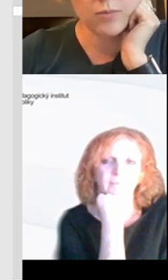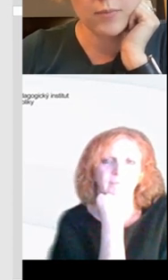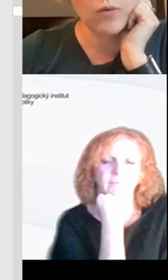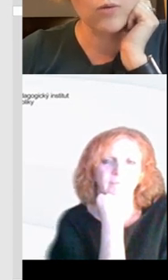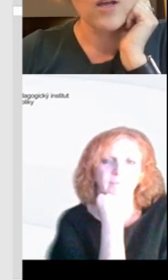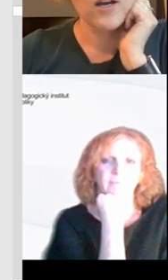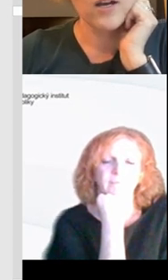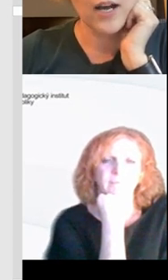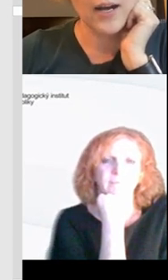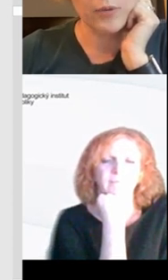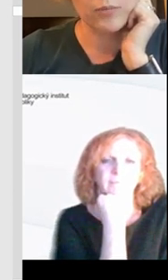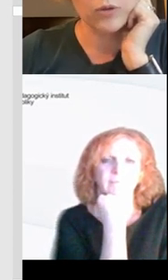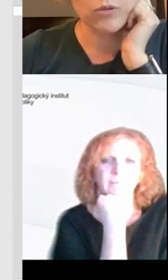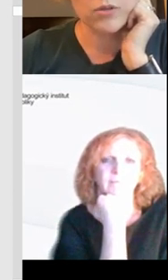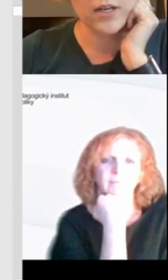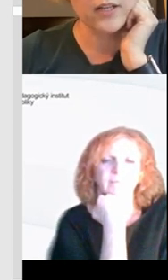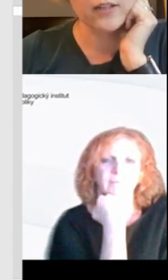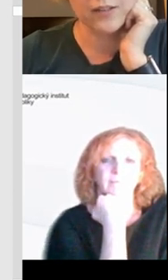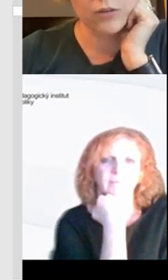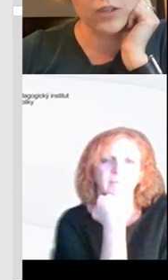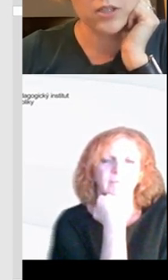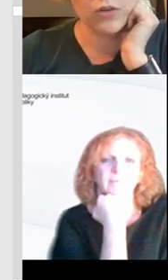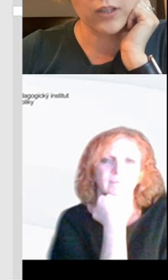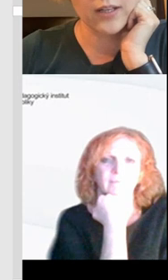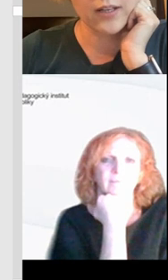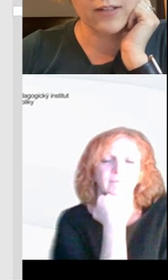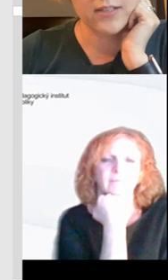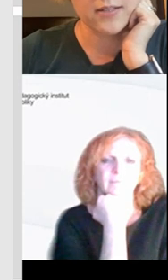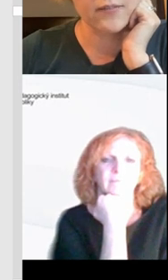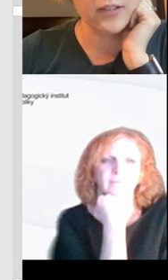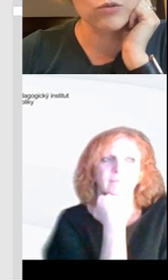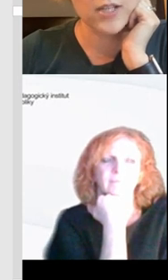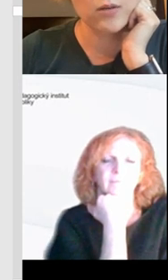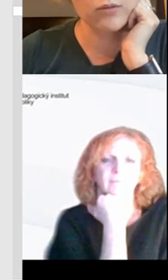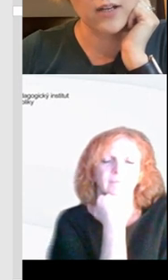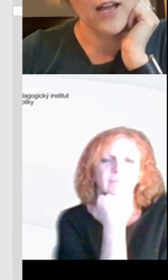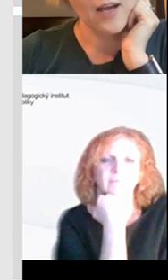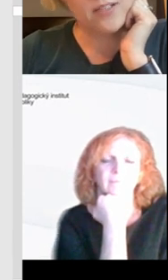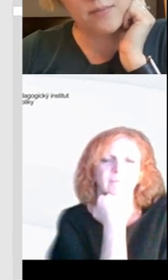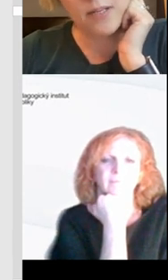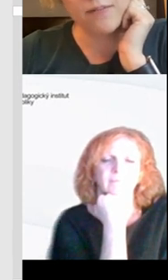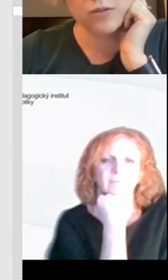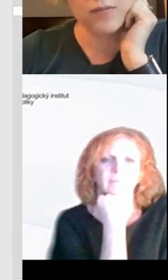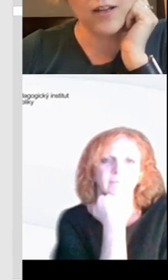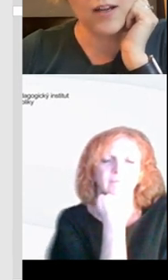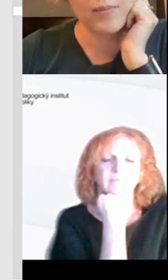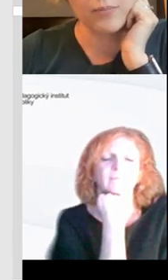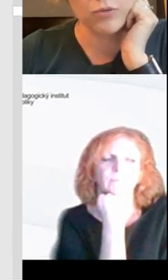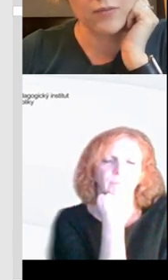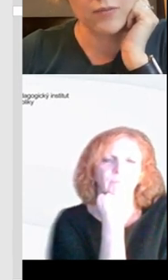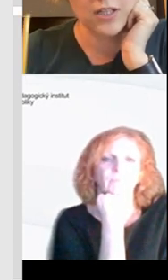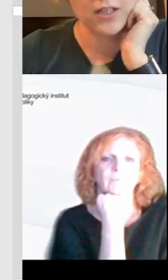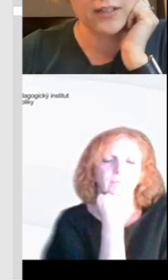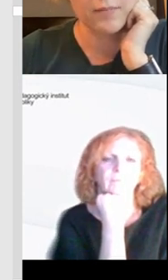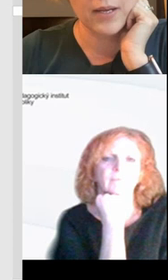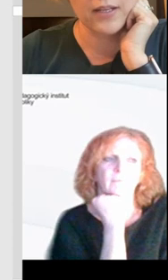obsahem toho příběhu a potom to rozdělit do těch tří okínek a vlastně nastavit tu scénu tak, aby na sebe navazovala a